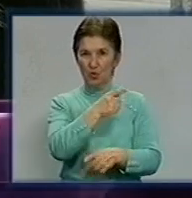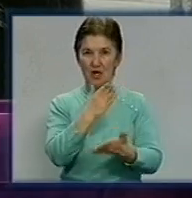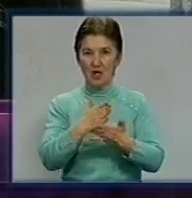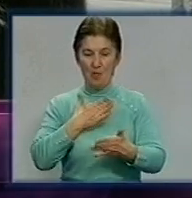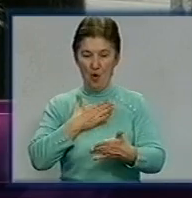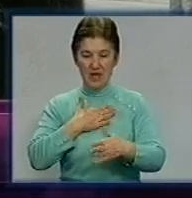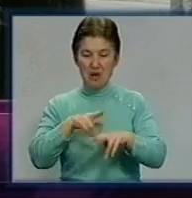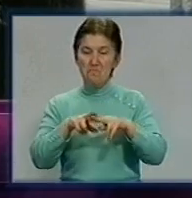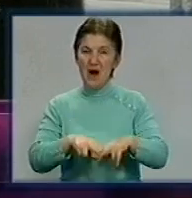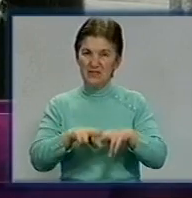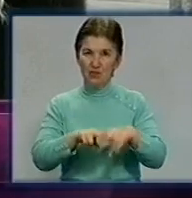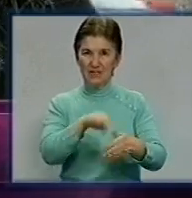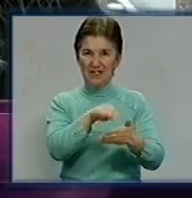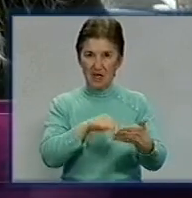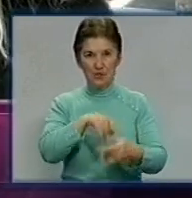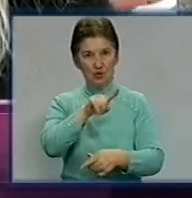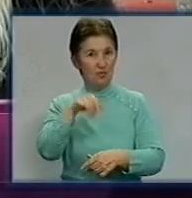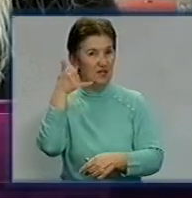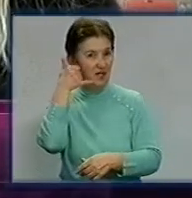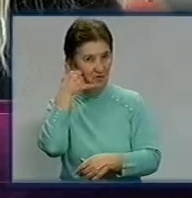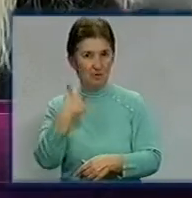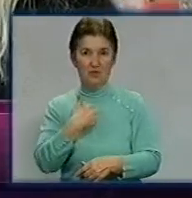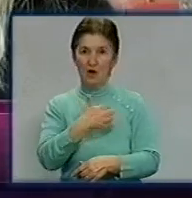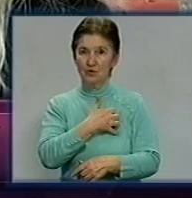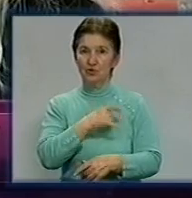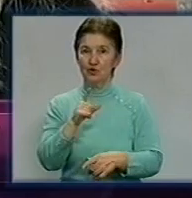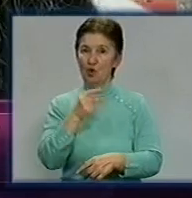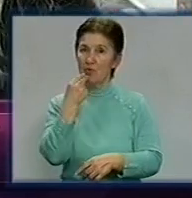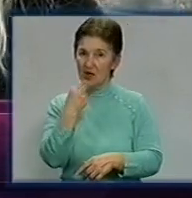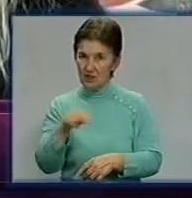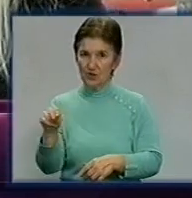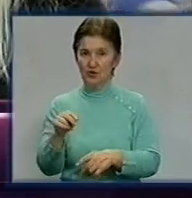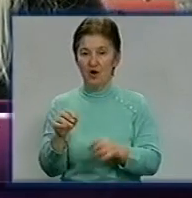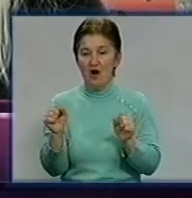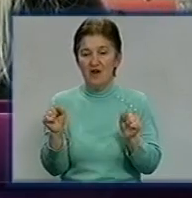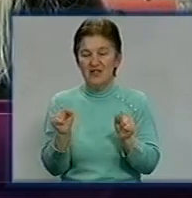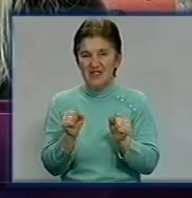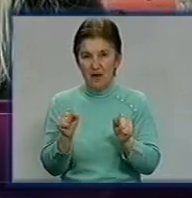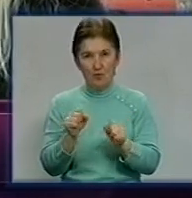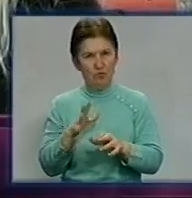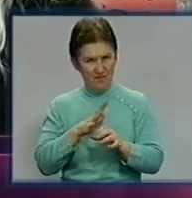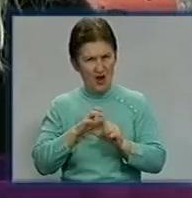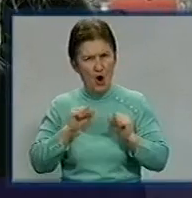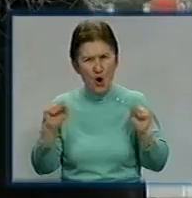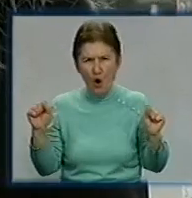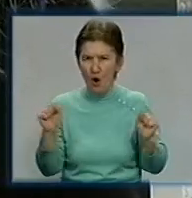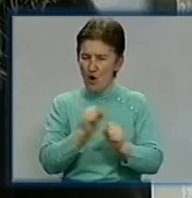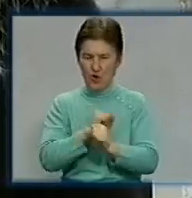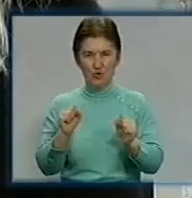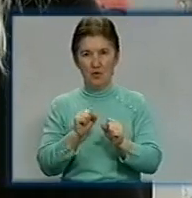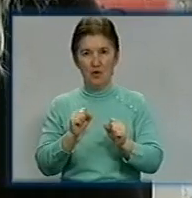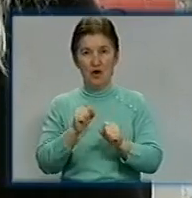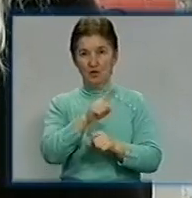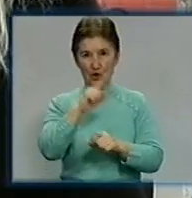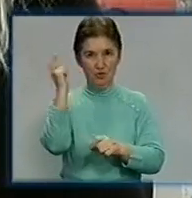дані, номери, телефонів і все. Мені хотілося, щоб було краще. Взимку, наприклад, холодно буває дуже. Не дивлячись на це, що